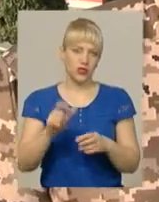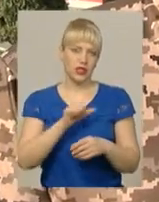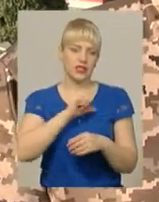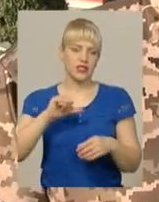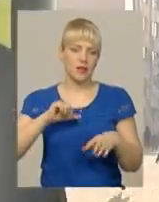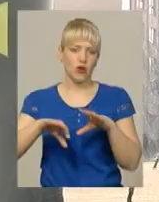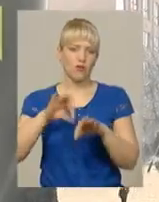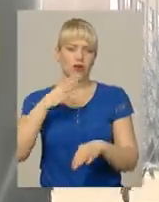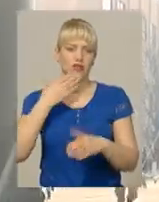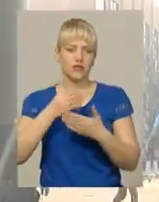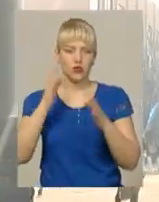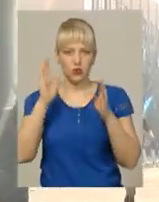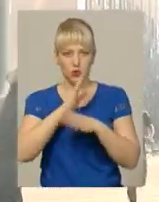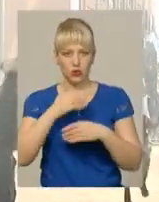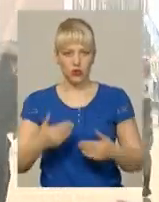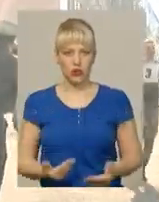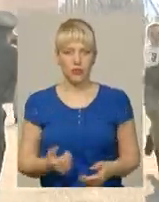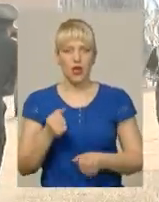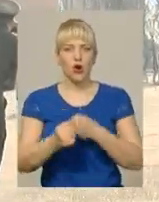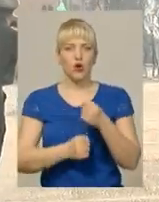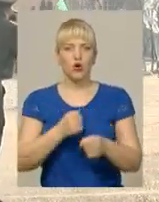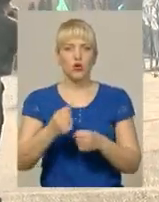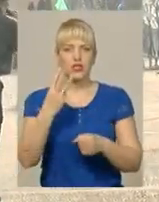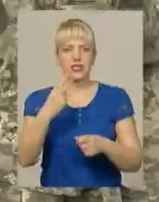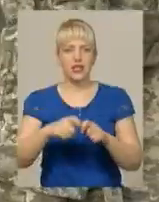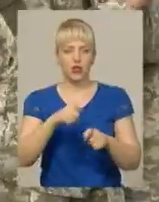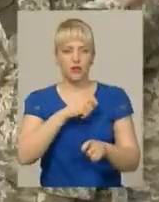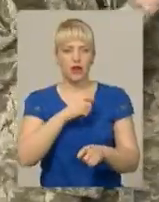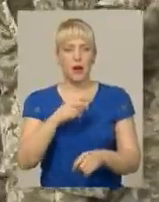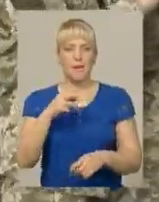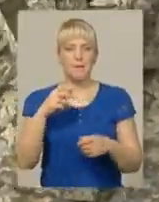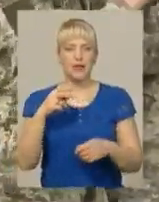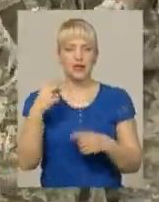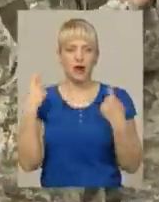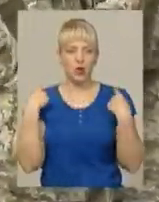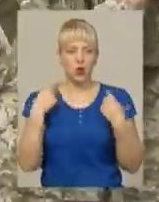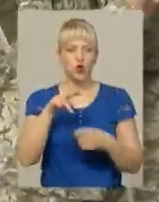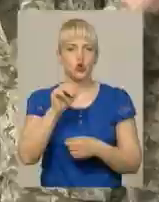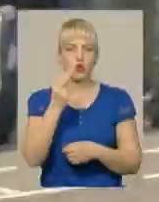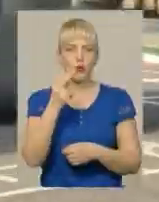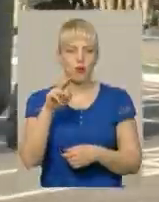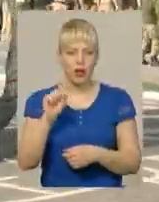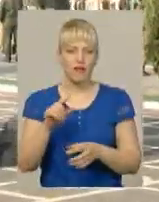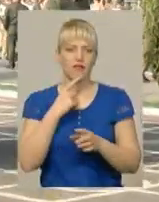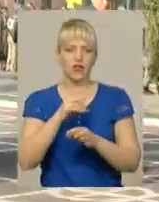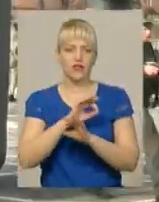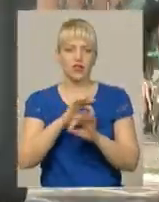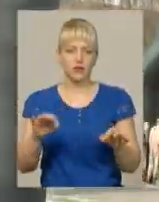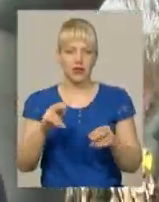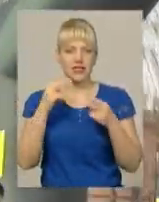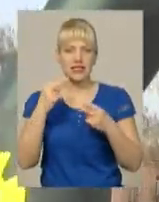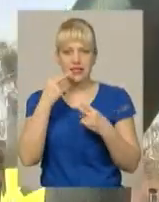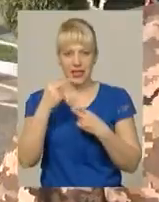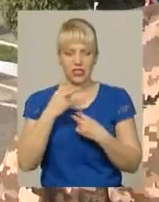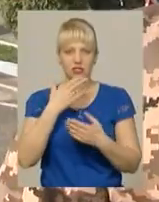обирає свою долю». Крос з протяжністю три кілометри майор Оцопа пробіг навідмінно. Офіцер, каже, не сумнівався в високому балі, бо стежить за своєю фізичною